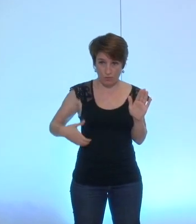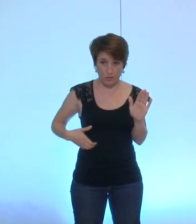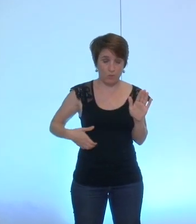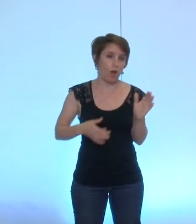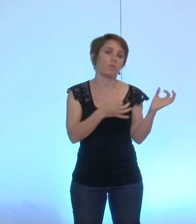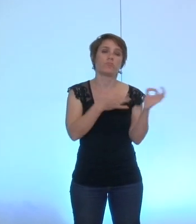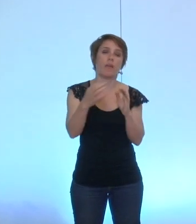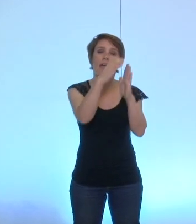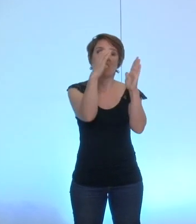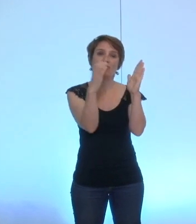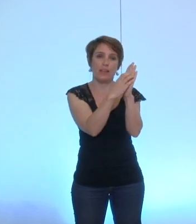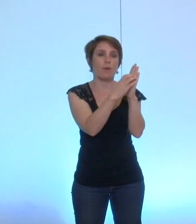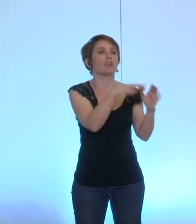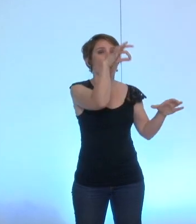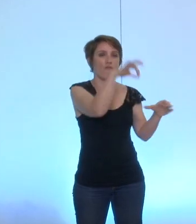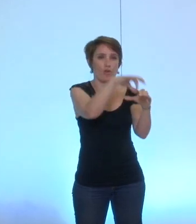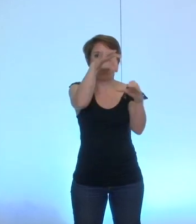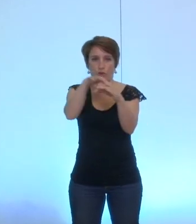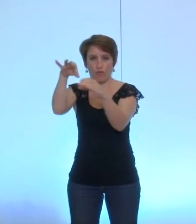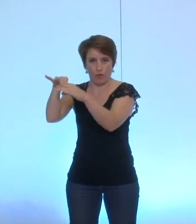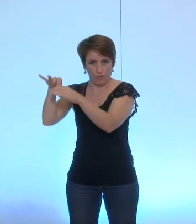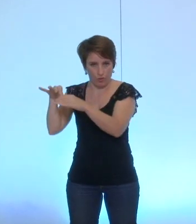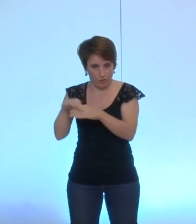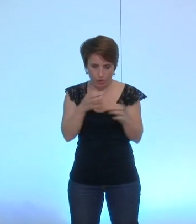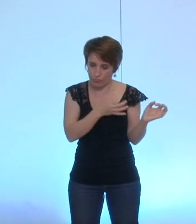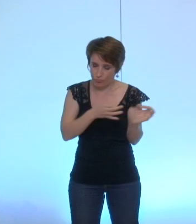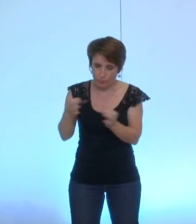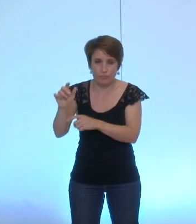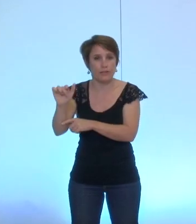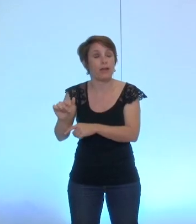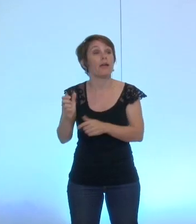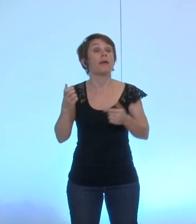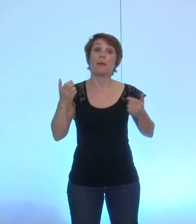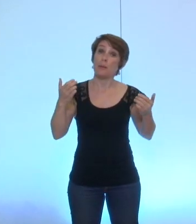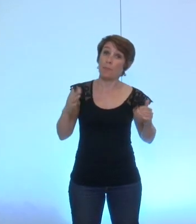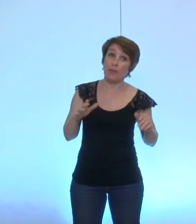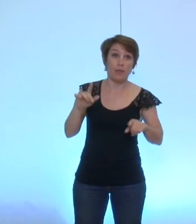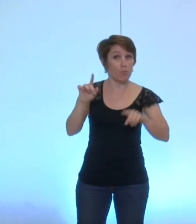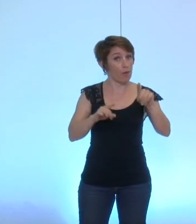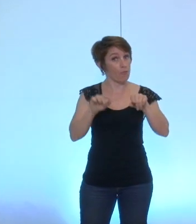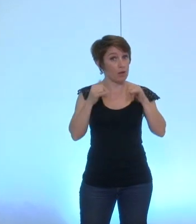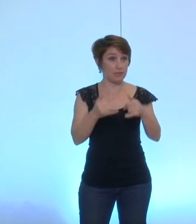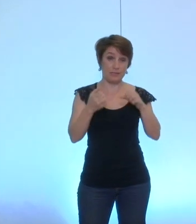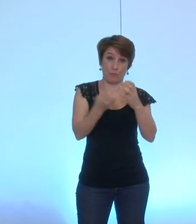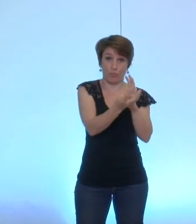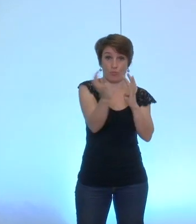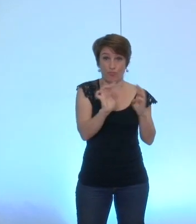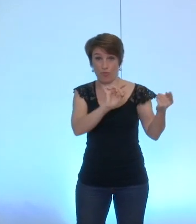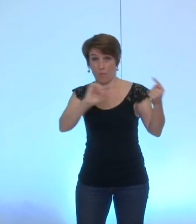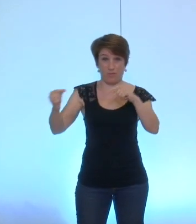des délibérations mais c'est aussi une instance où il peut y avoir un débat contradictoire une instance